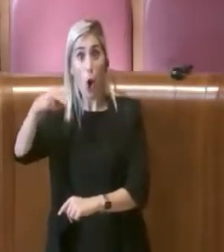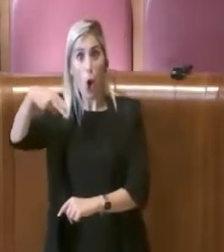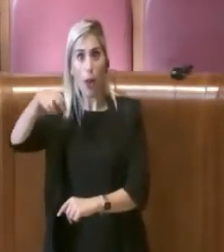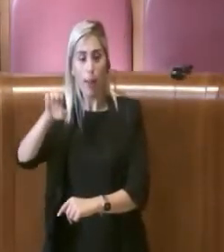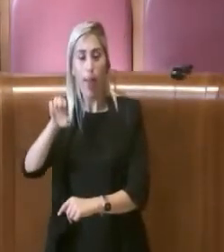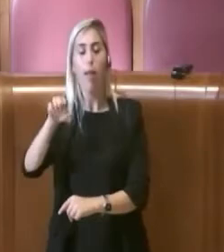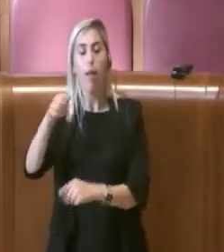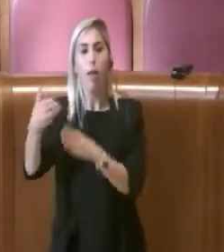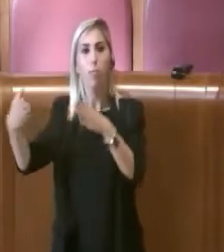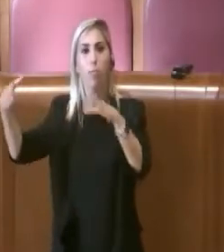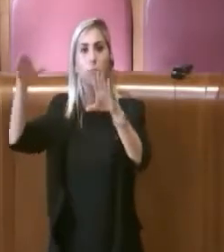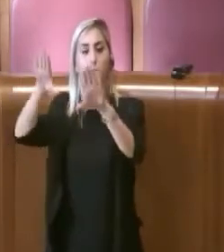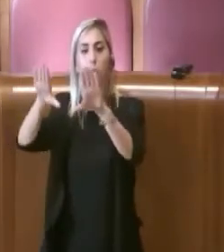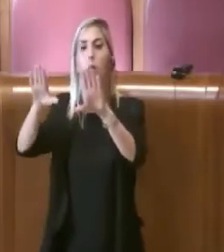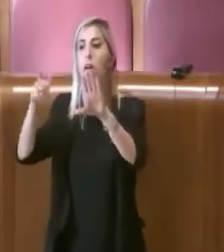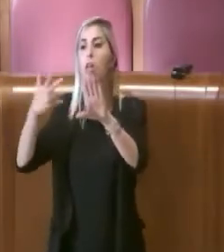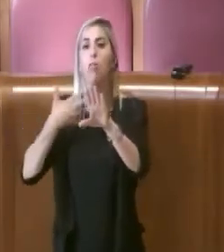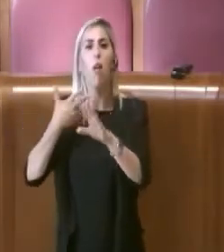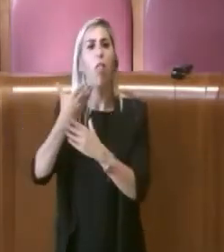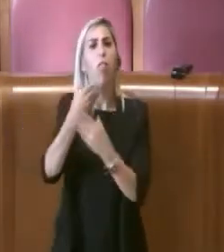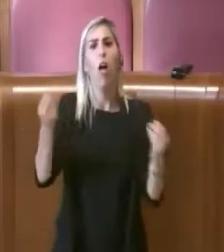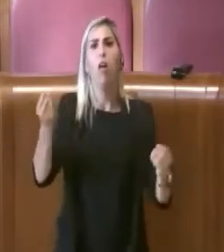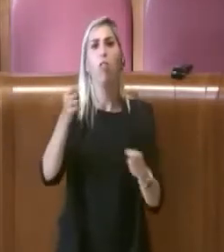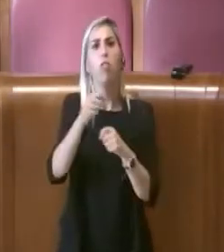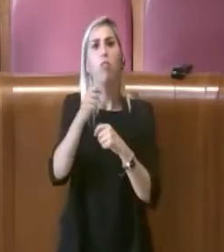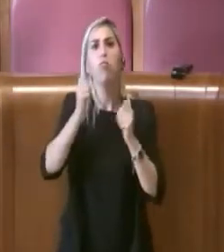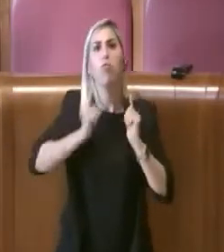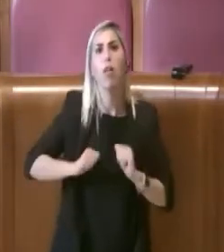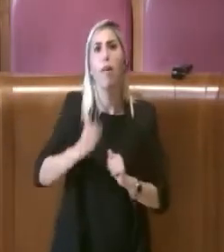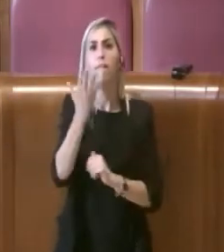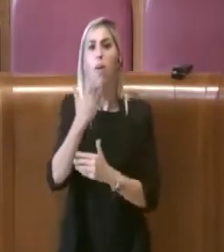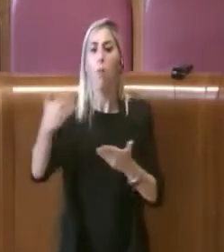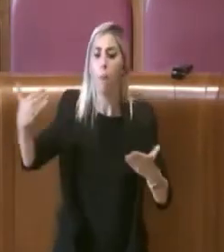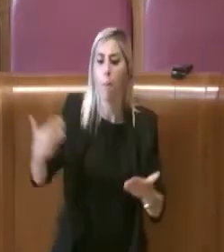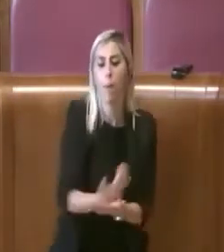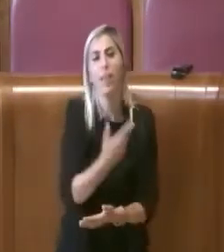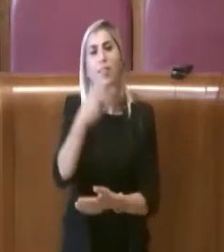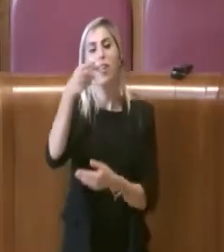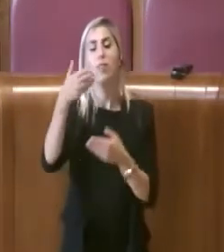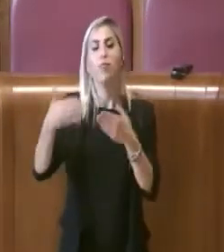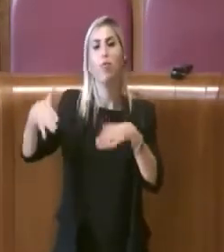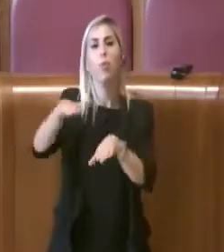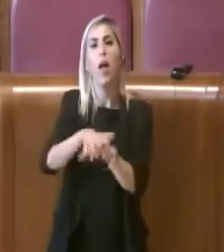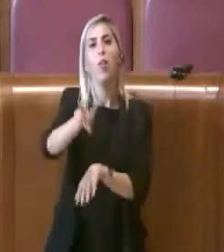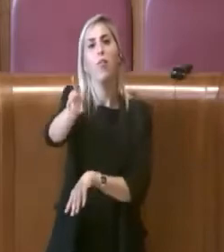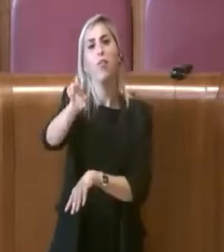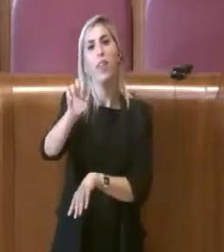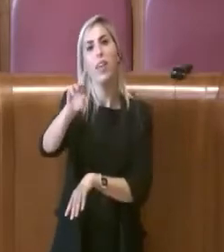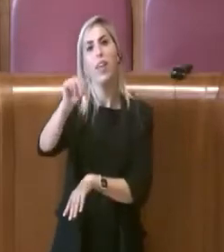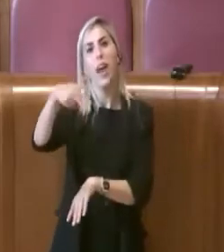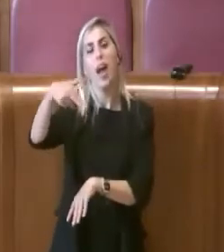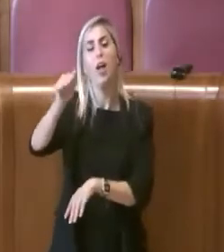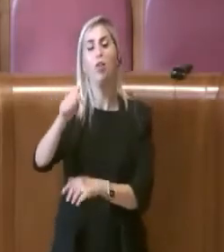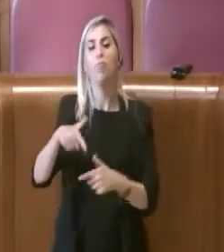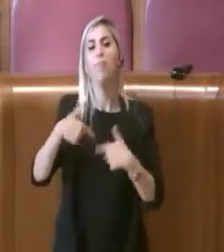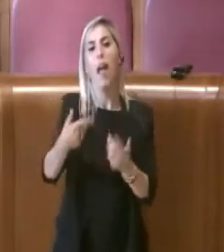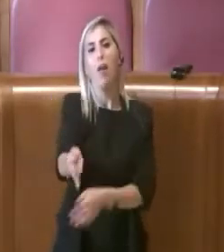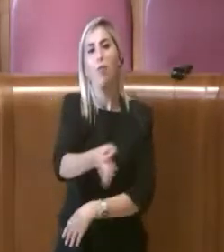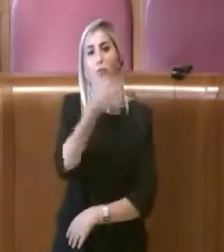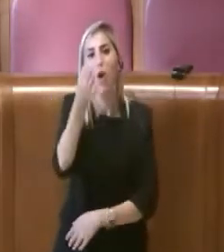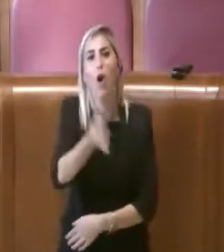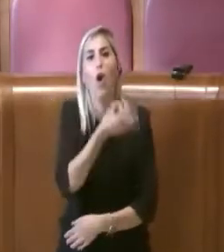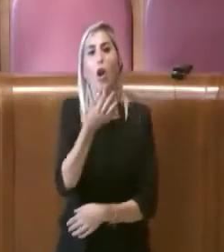cittadini che verranno a Roma a visitare questa città vorranno passare al Verano e a lasciare un fiore o